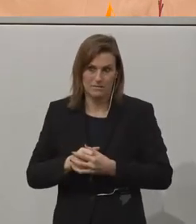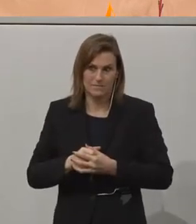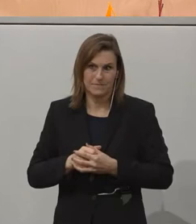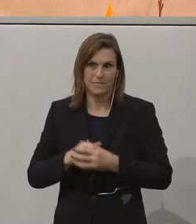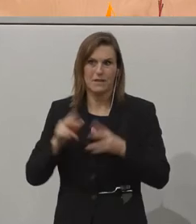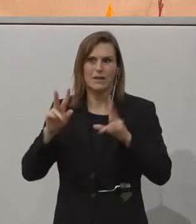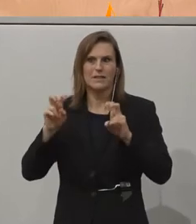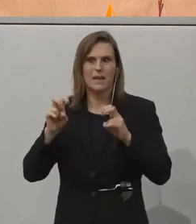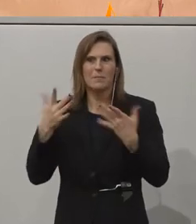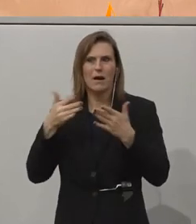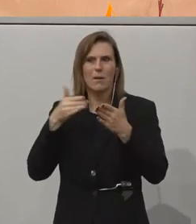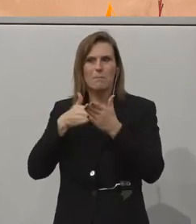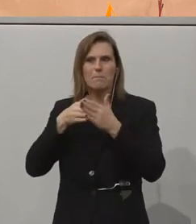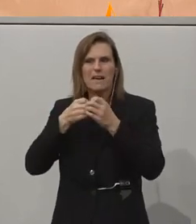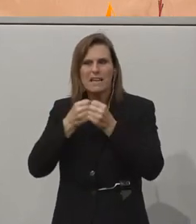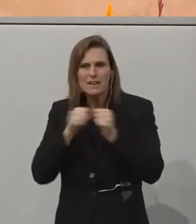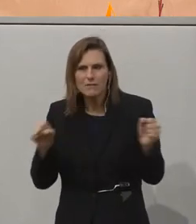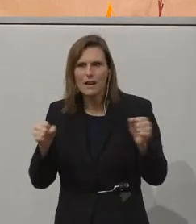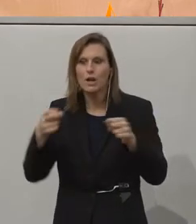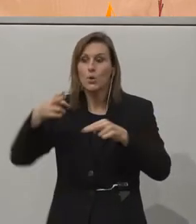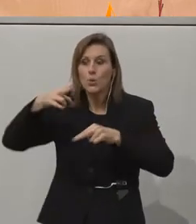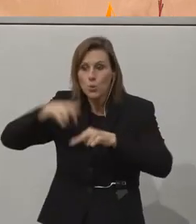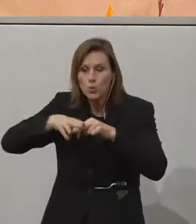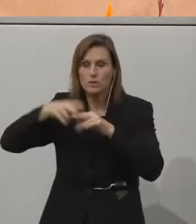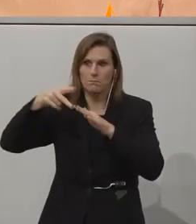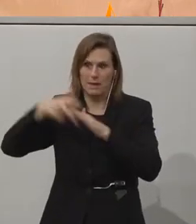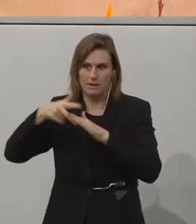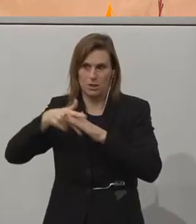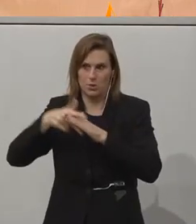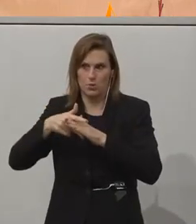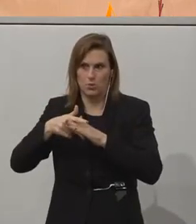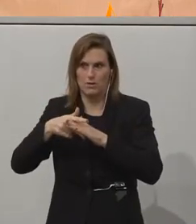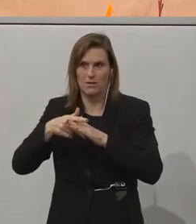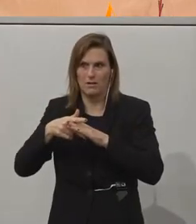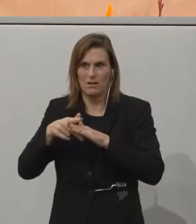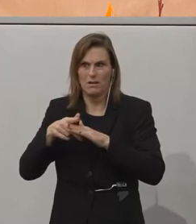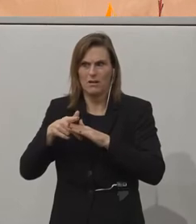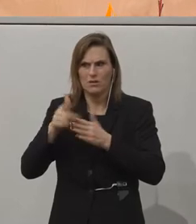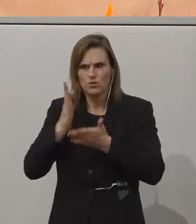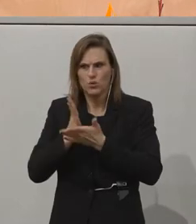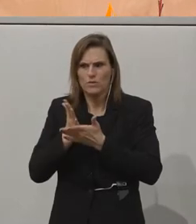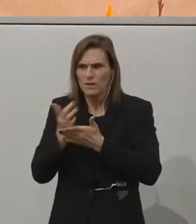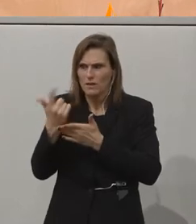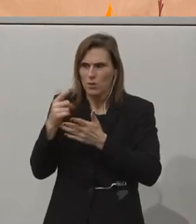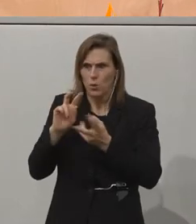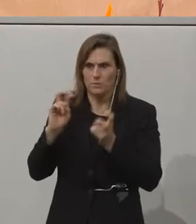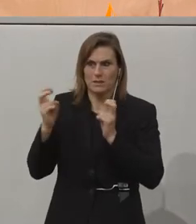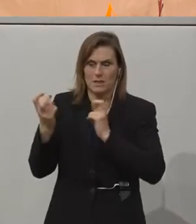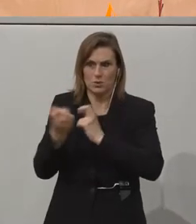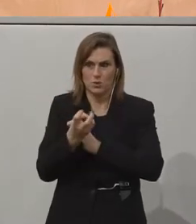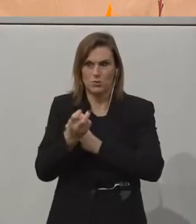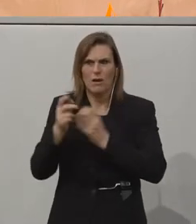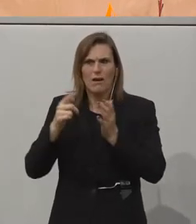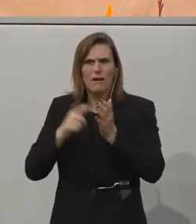Thema Barrierefreiheit und Behinderung aus erster Hand umgesetzt bekommen haben. Wir können uns noch